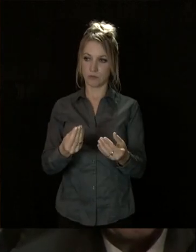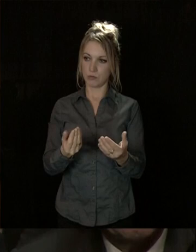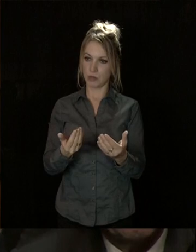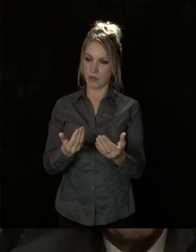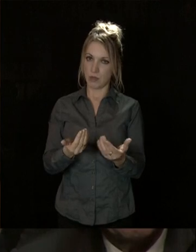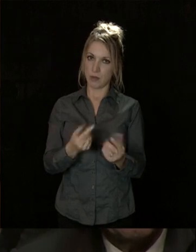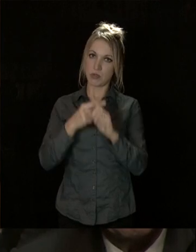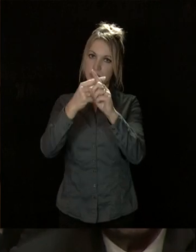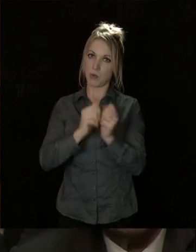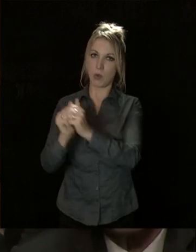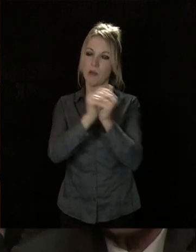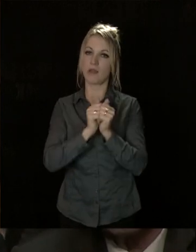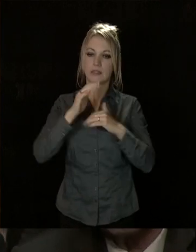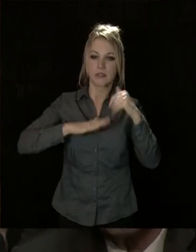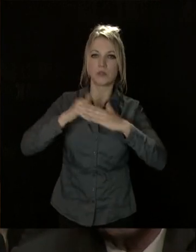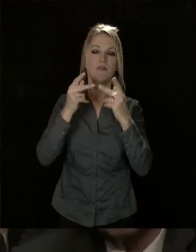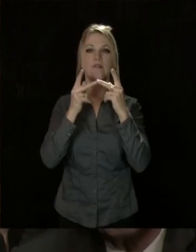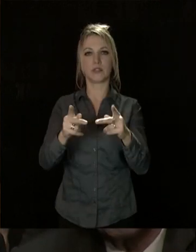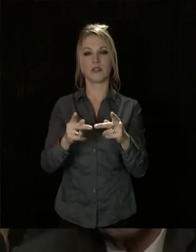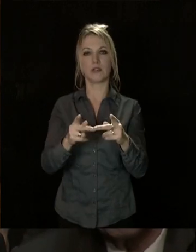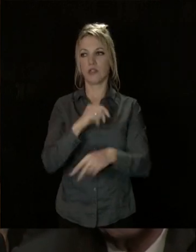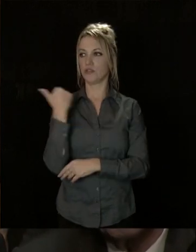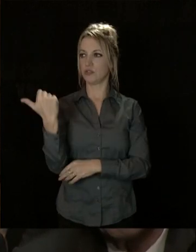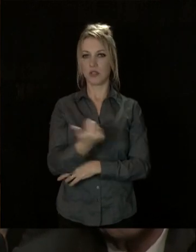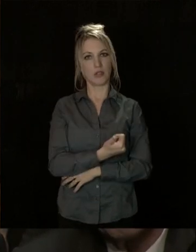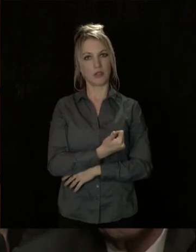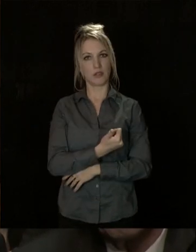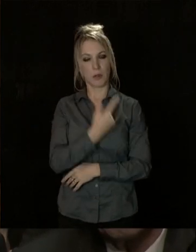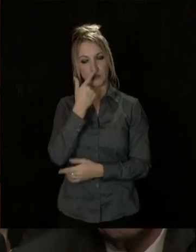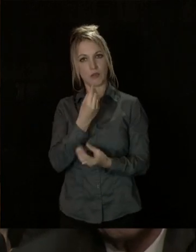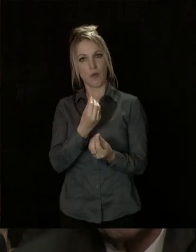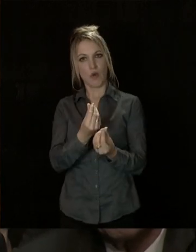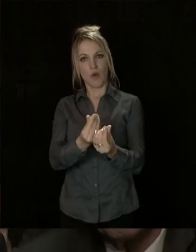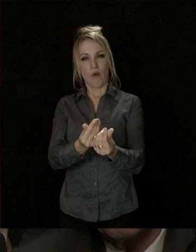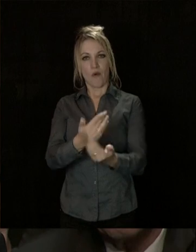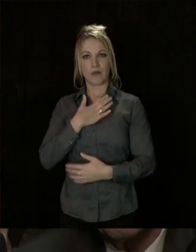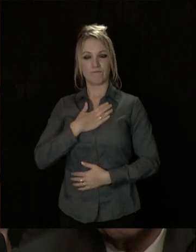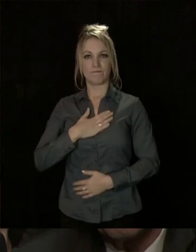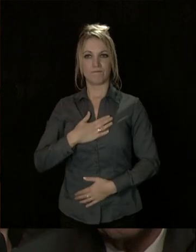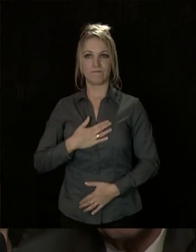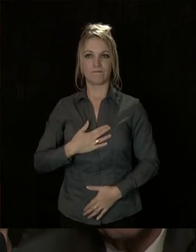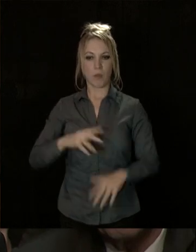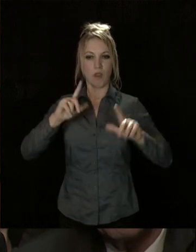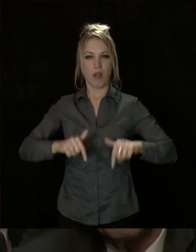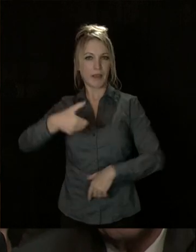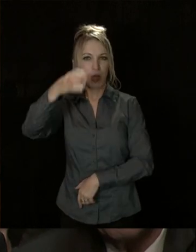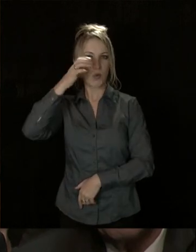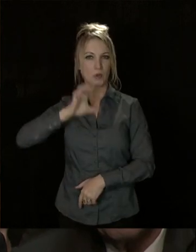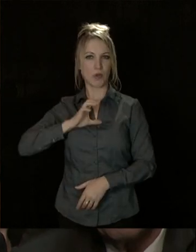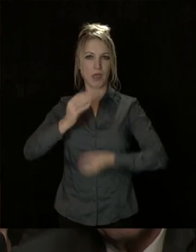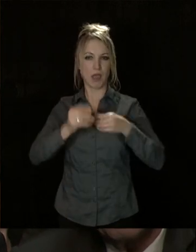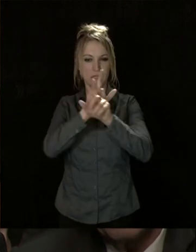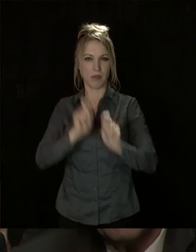que nous bâtissions ensemble une ville dans laquelle chacun ait le sentiment de se sentir et de se savoir écouter et